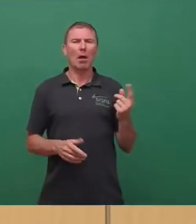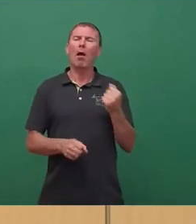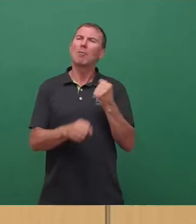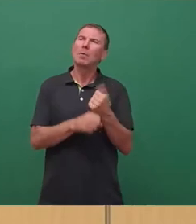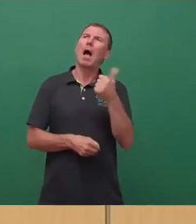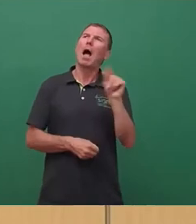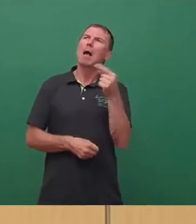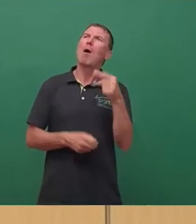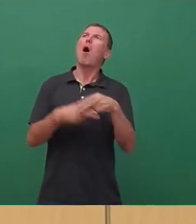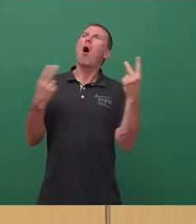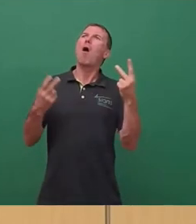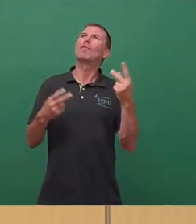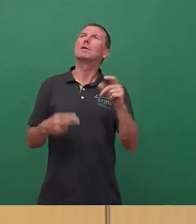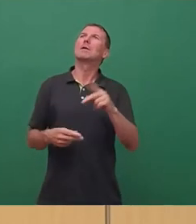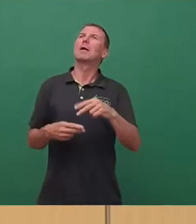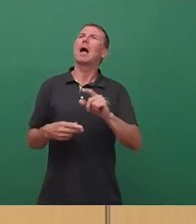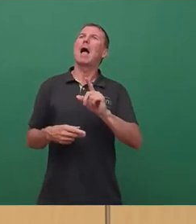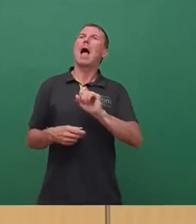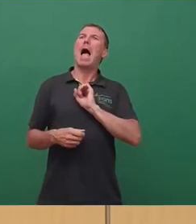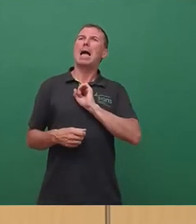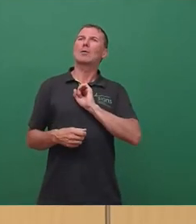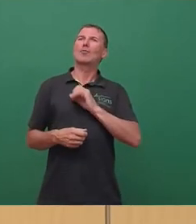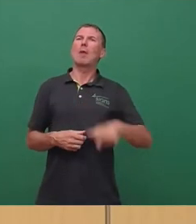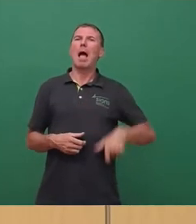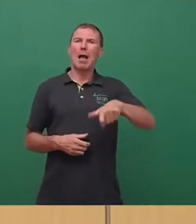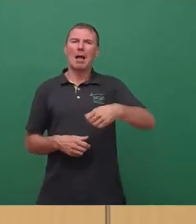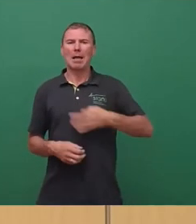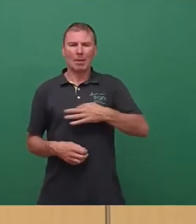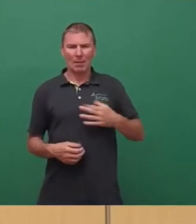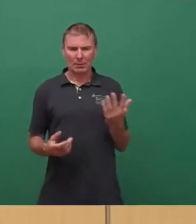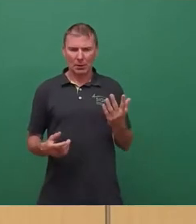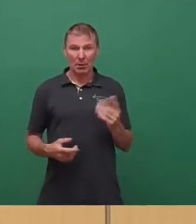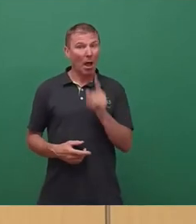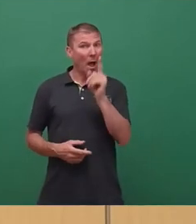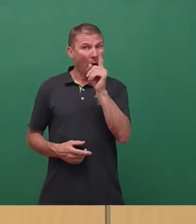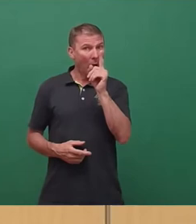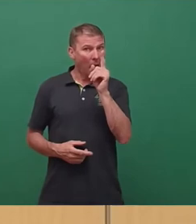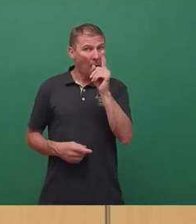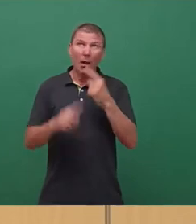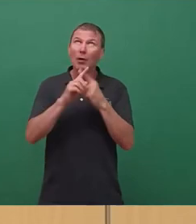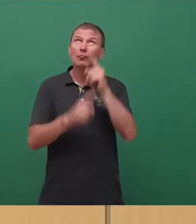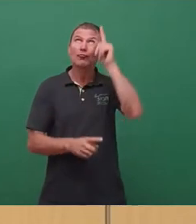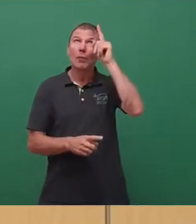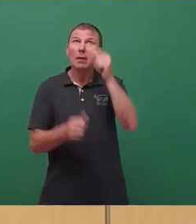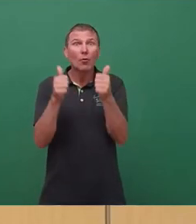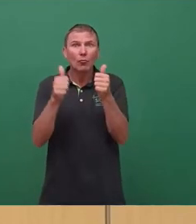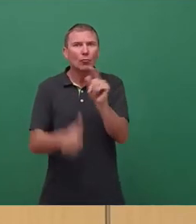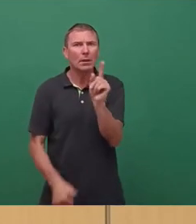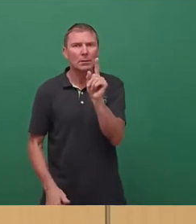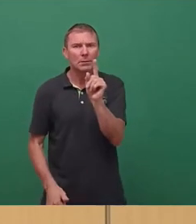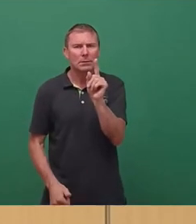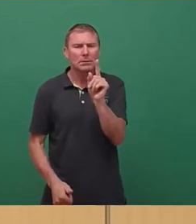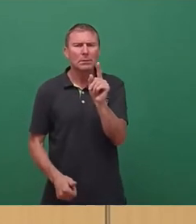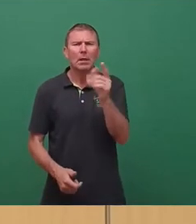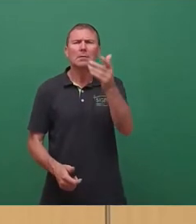öffentliches Eigentum privatisiert haben. Doch die Sterne standen nicht gut. Was waren das noch